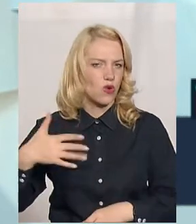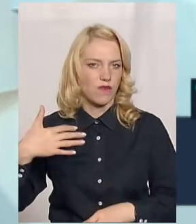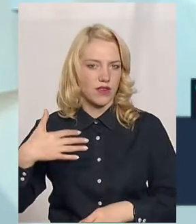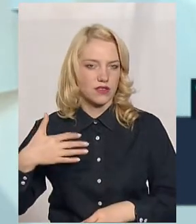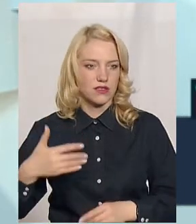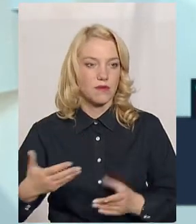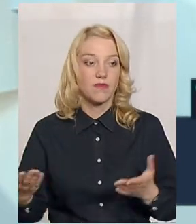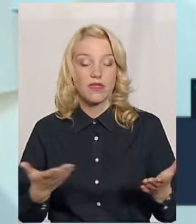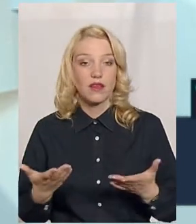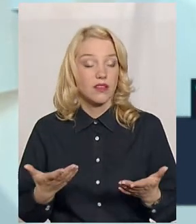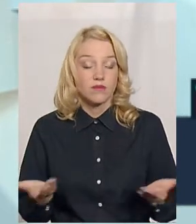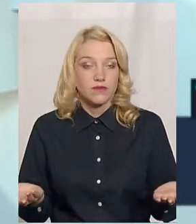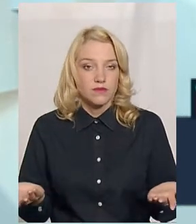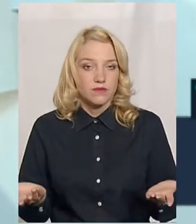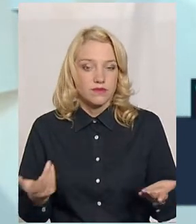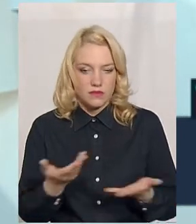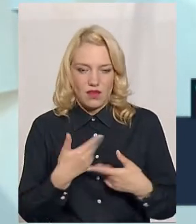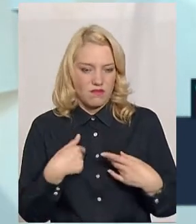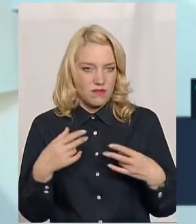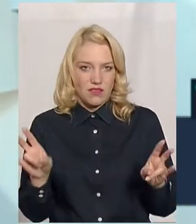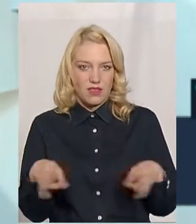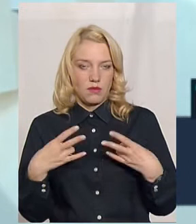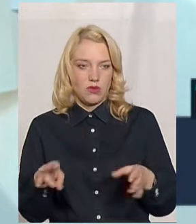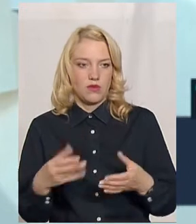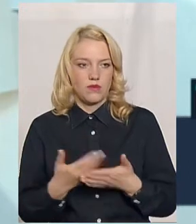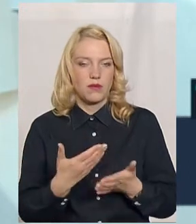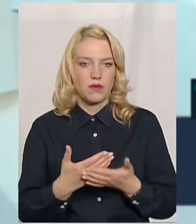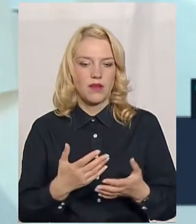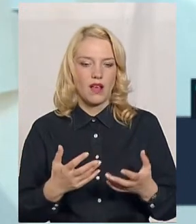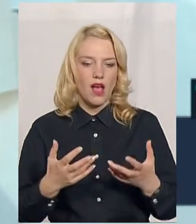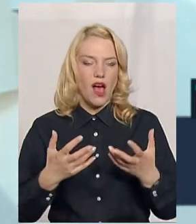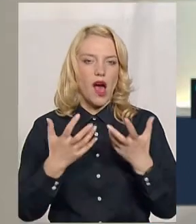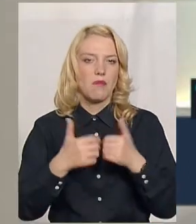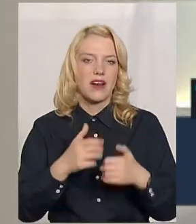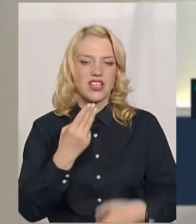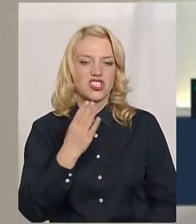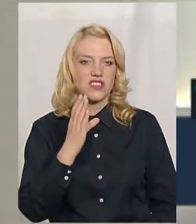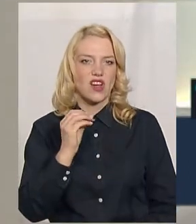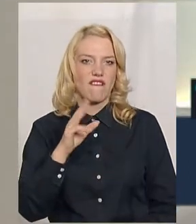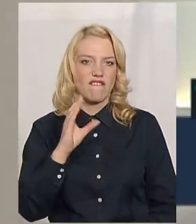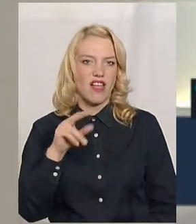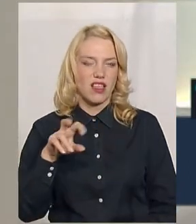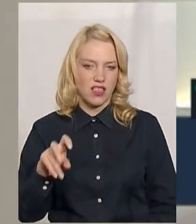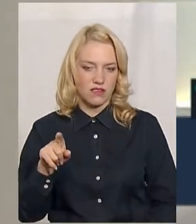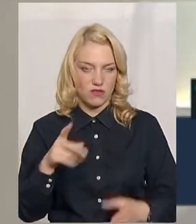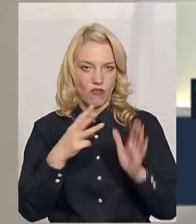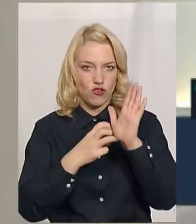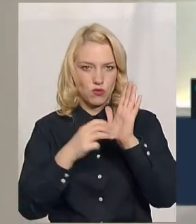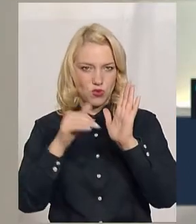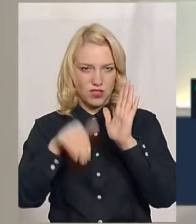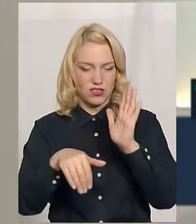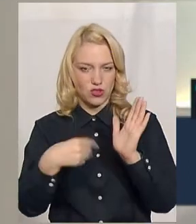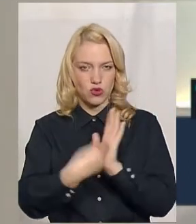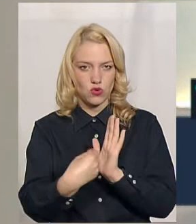яке нам абсолютно не потрібно. починаючи з апарату ШВЛ, наприклад, коштує мінімум 800 тисяч.